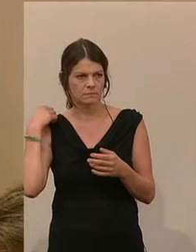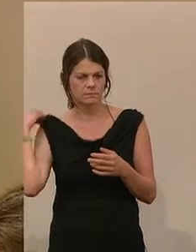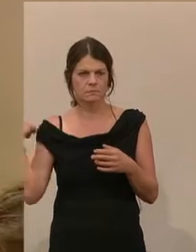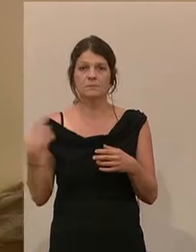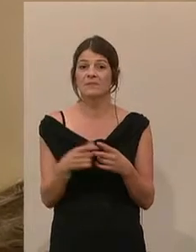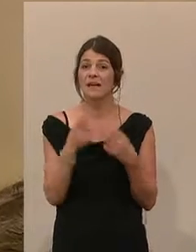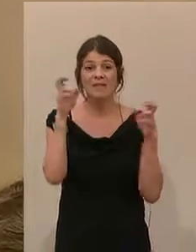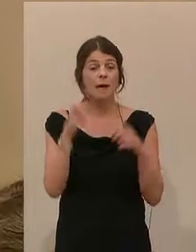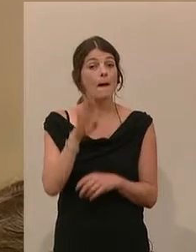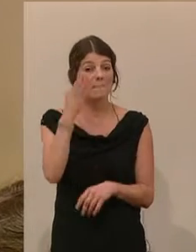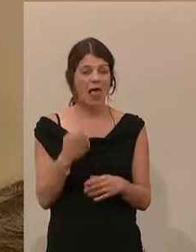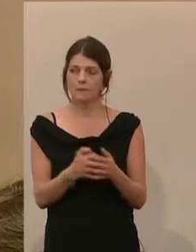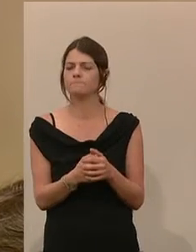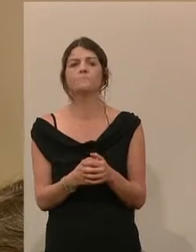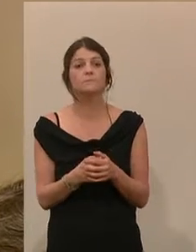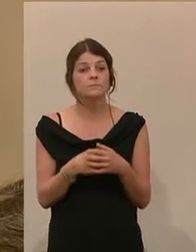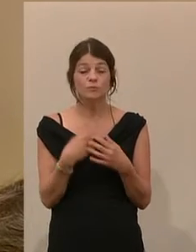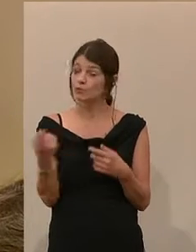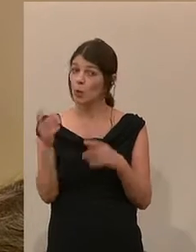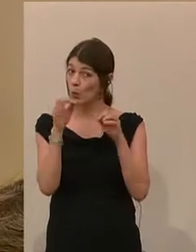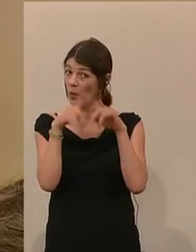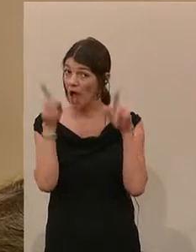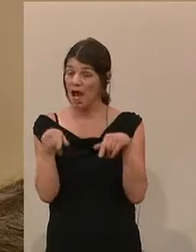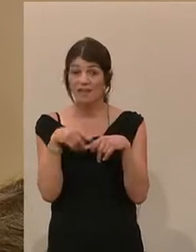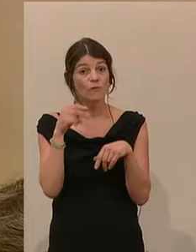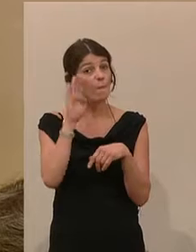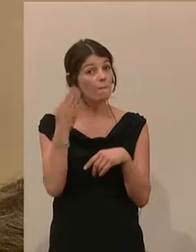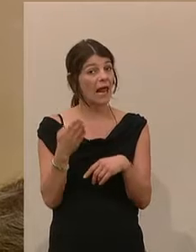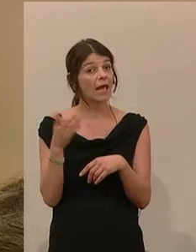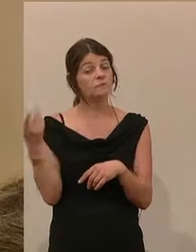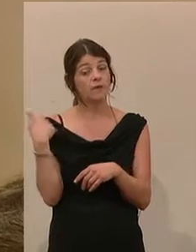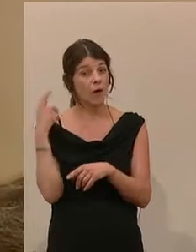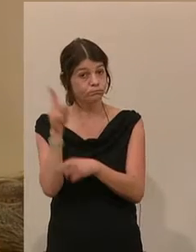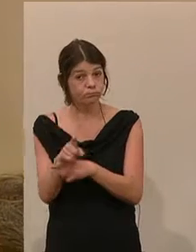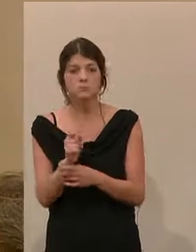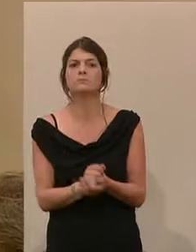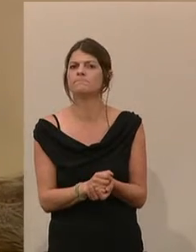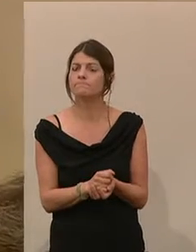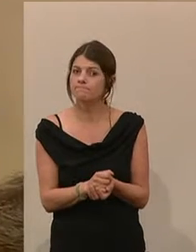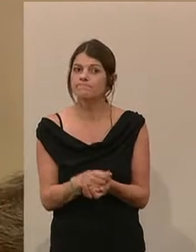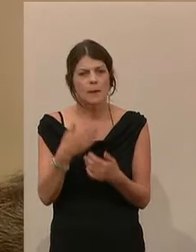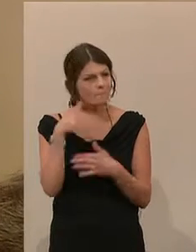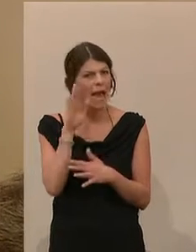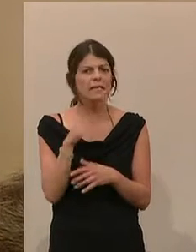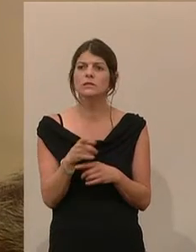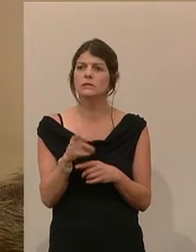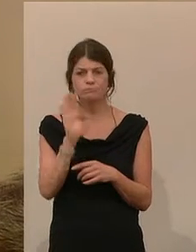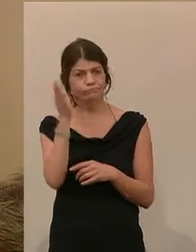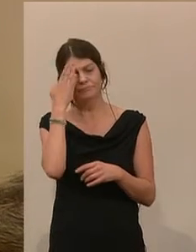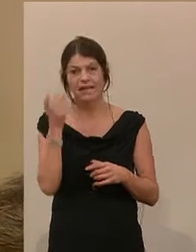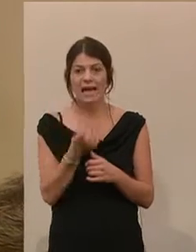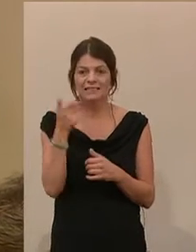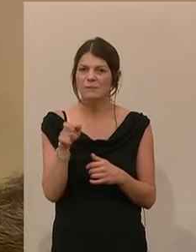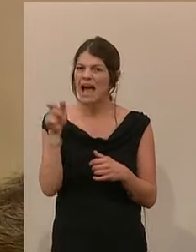Zu Belgien, zum Gutachten, das von Belgien angestellt wurde, sagen die meisten namhaften